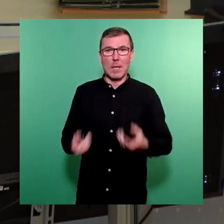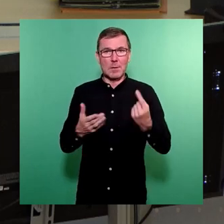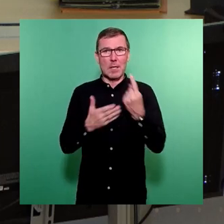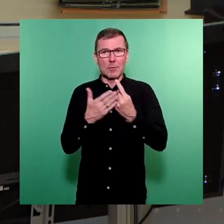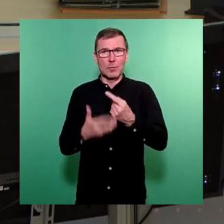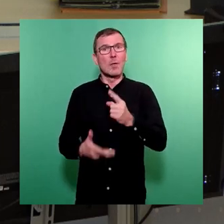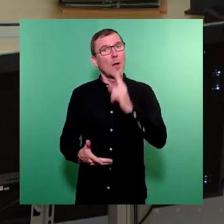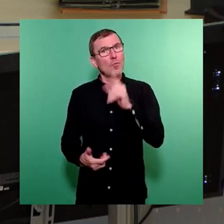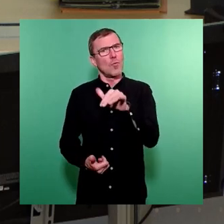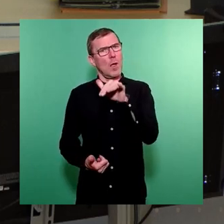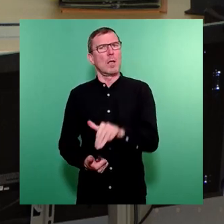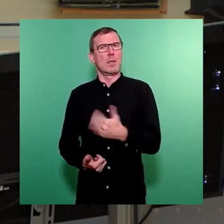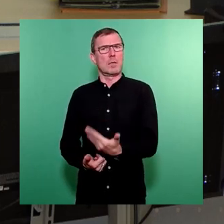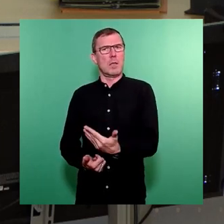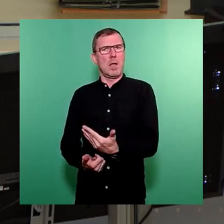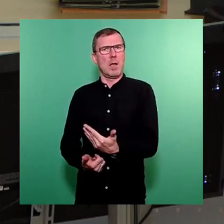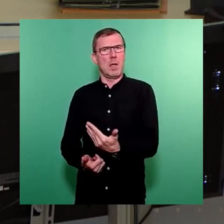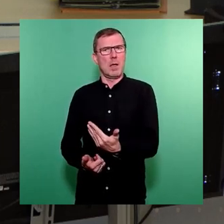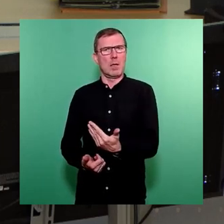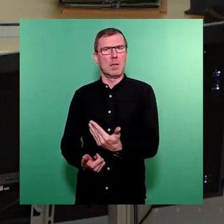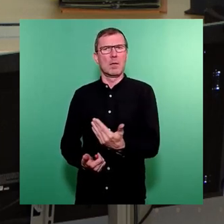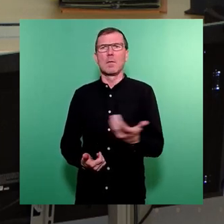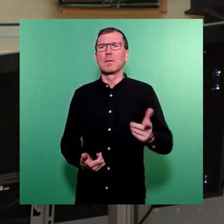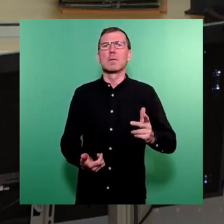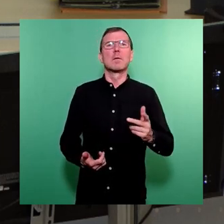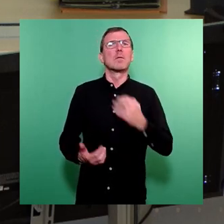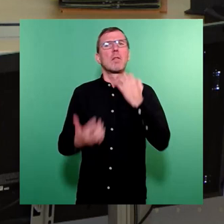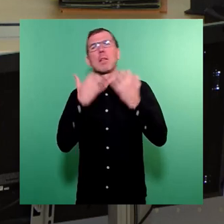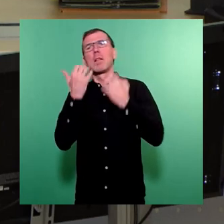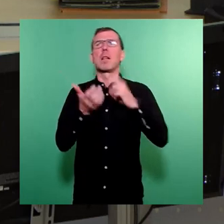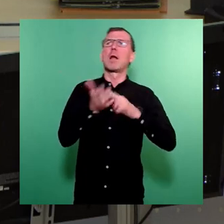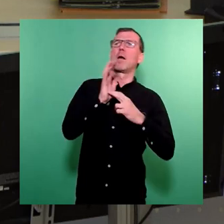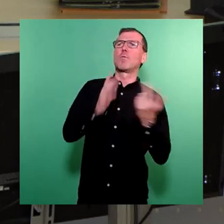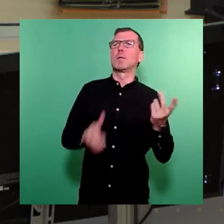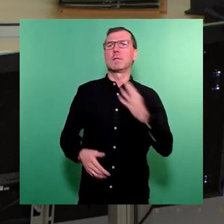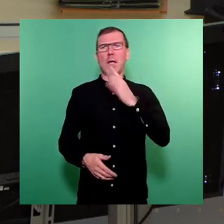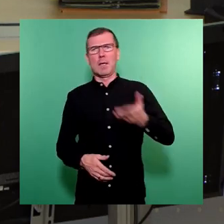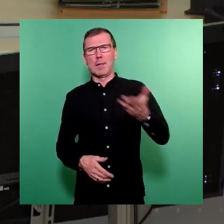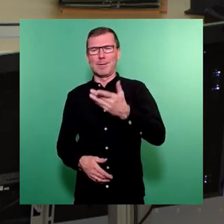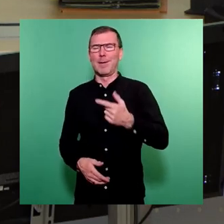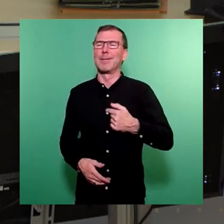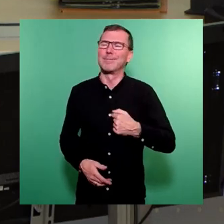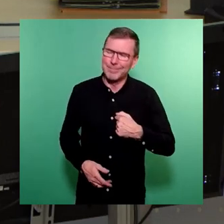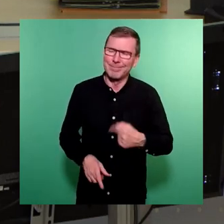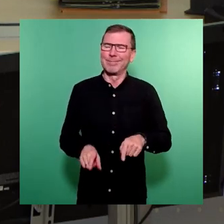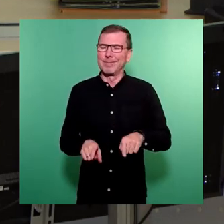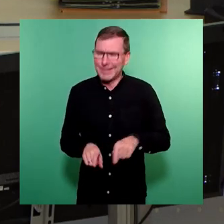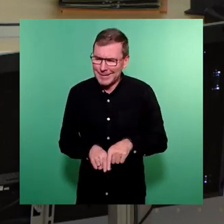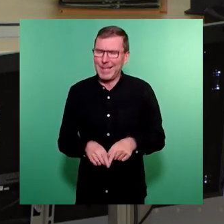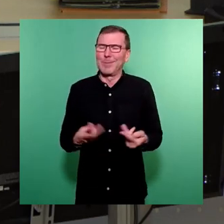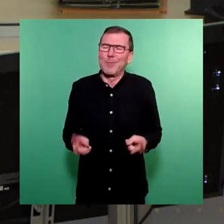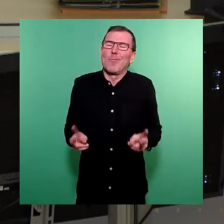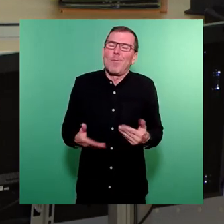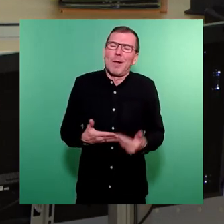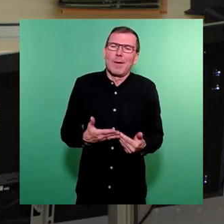dazu genutzt werden, polemisch und politisch sich hier von Seiten der Redner, da schließe ich mich nicht aus im Normalfall, zu